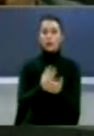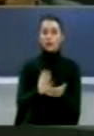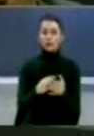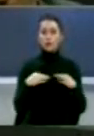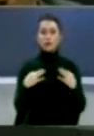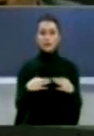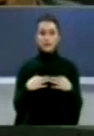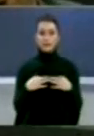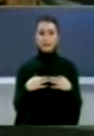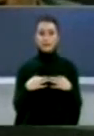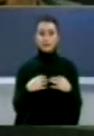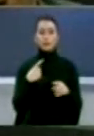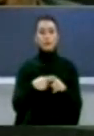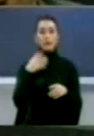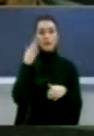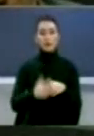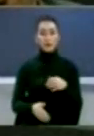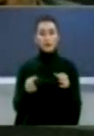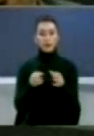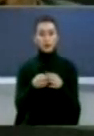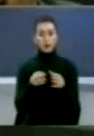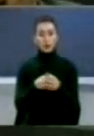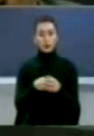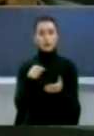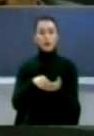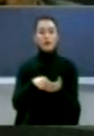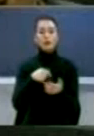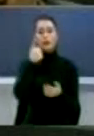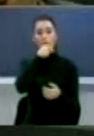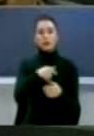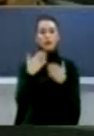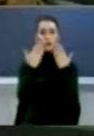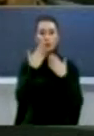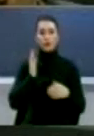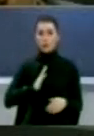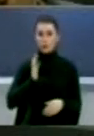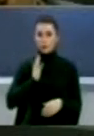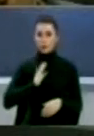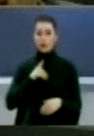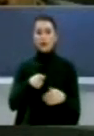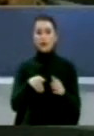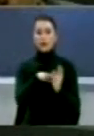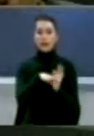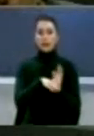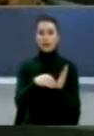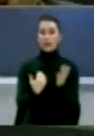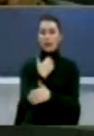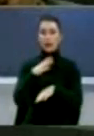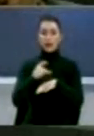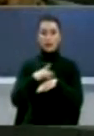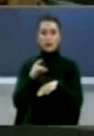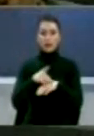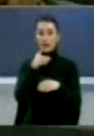Dhe grupi fundit i ligje për kitazime shtetin social janë ligjet për arsim dhe kultur Për këtën zere a ligjeve të reja për kitazime